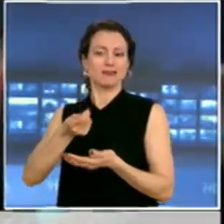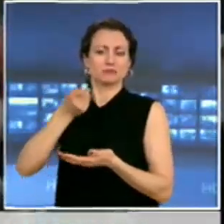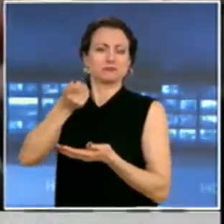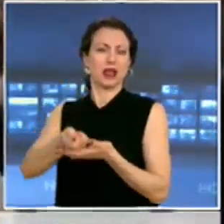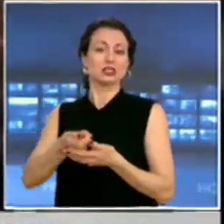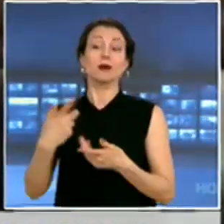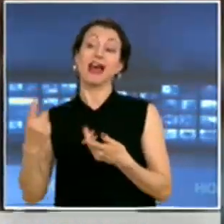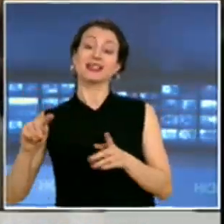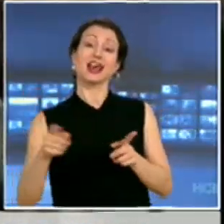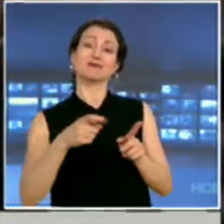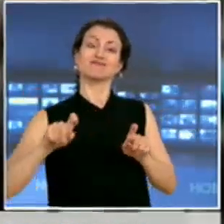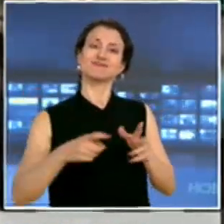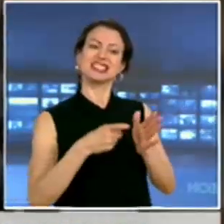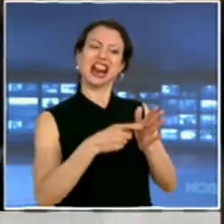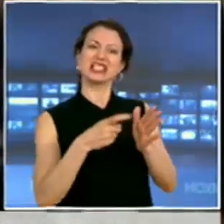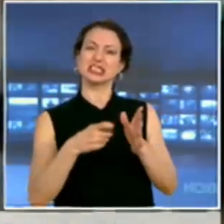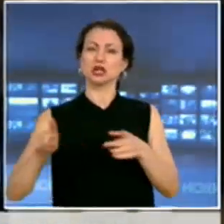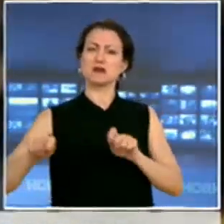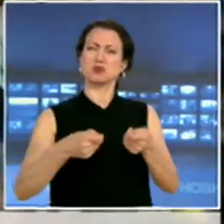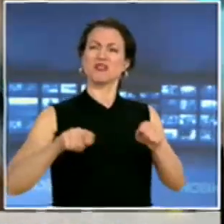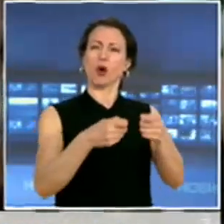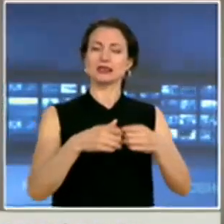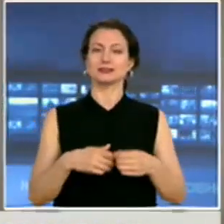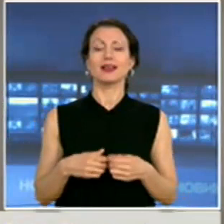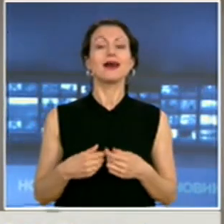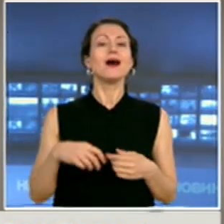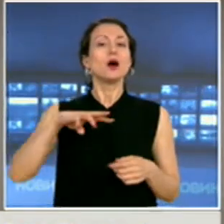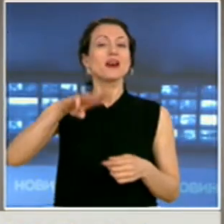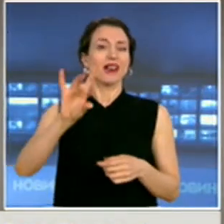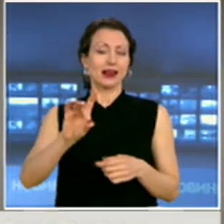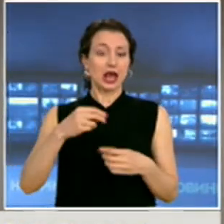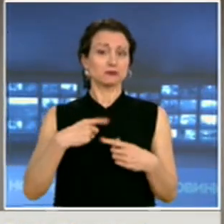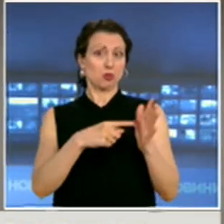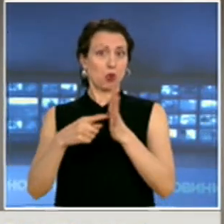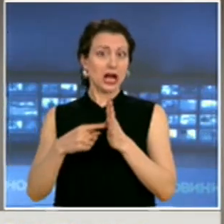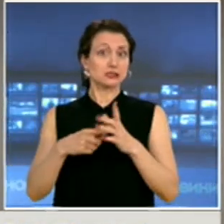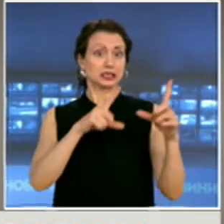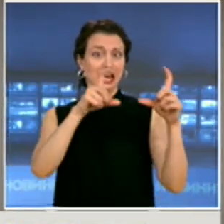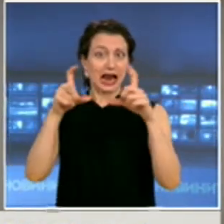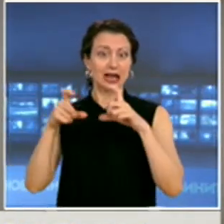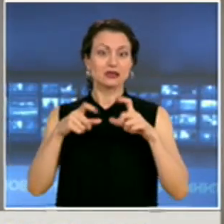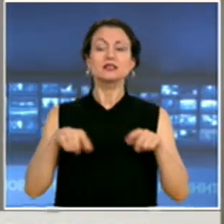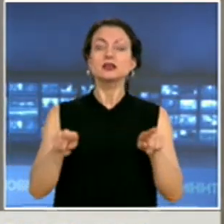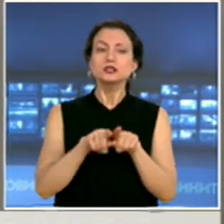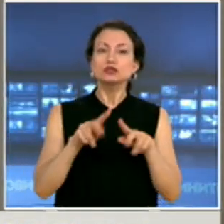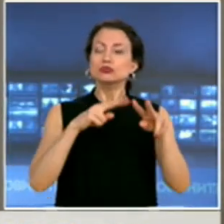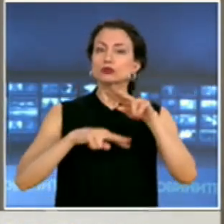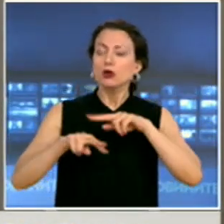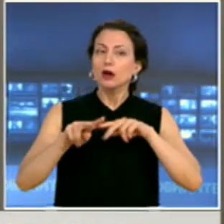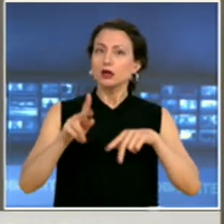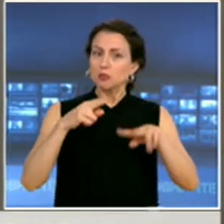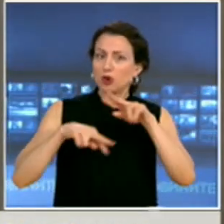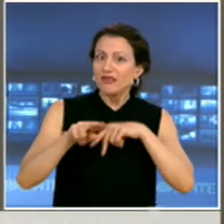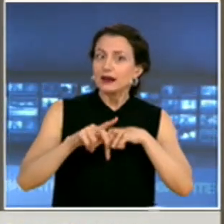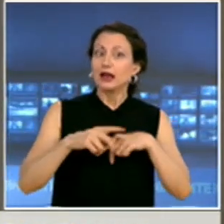От Мевере разпространиха и кадри. В същото време започна и проверка на клип в социалните мрежи, за